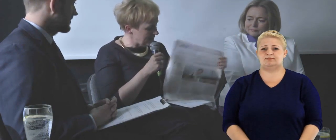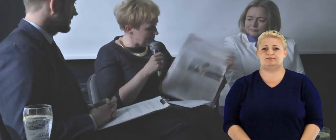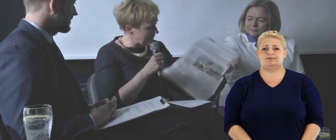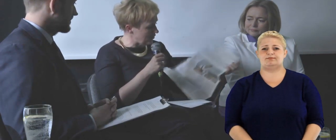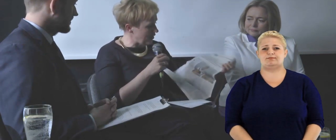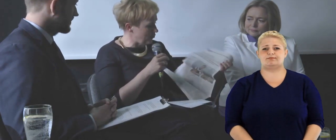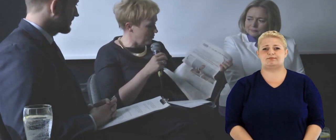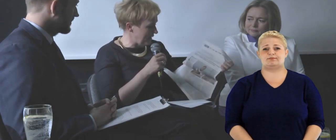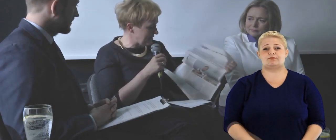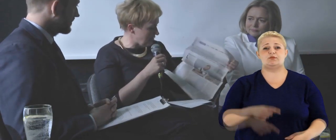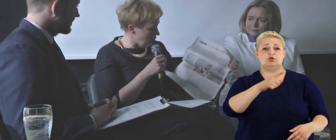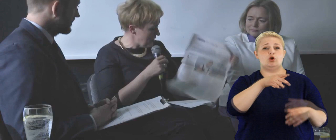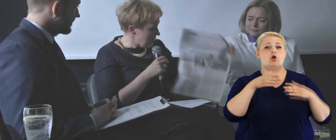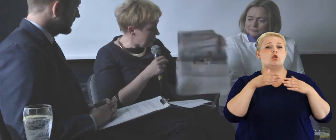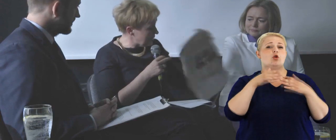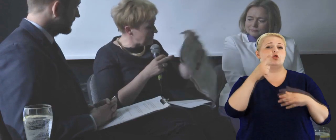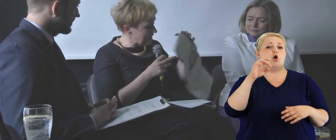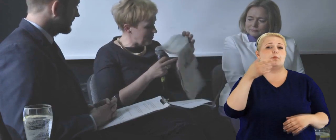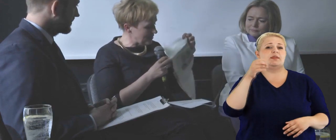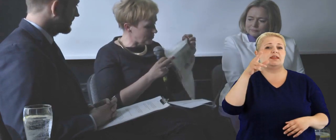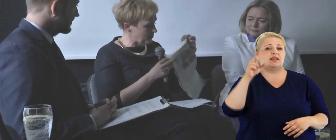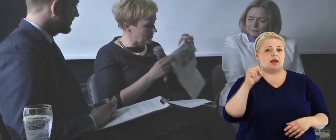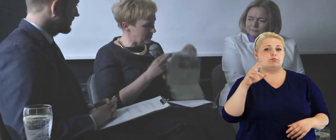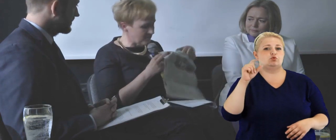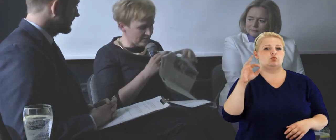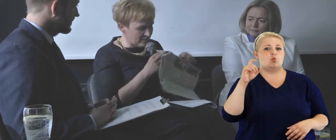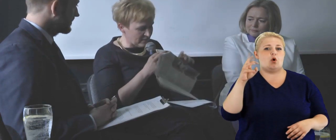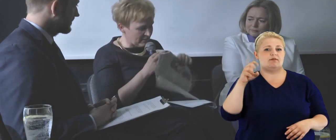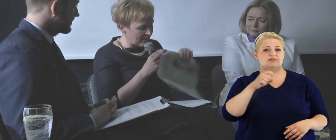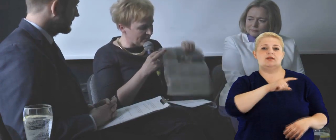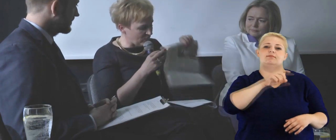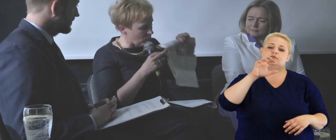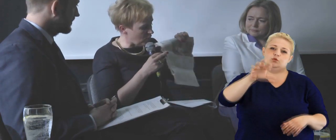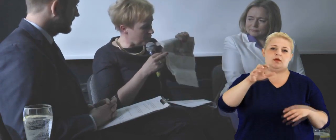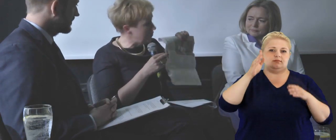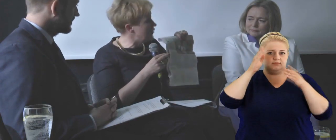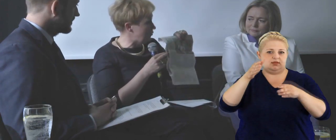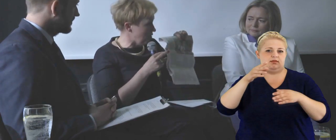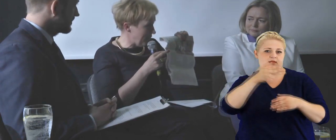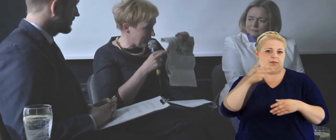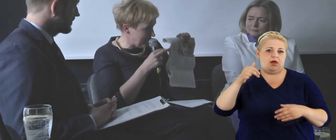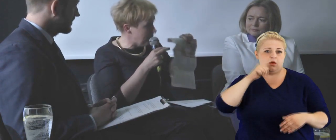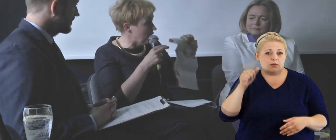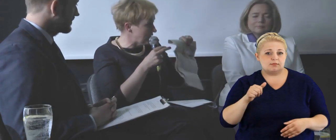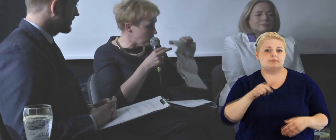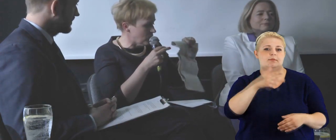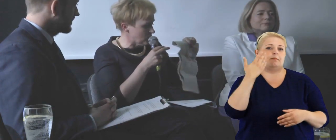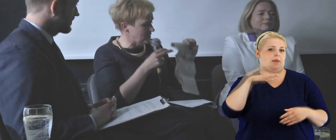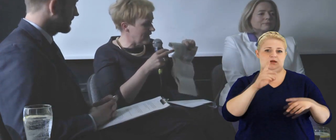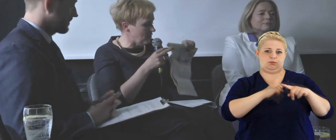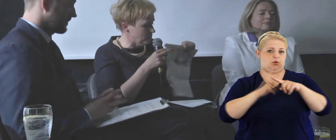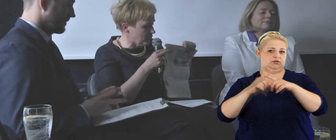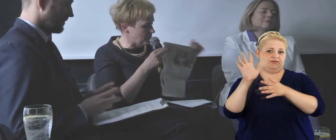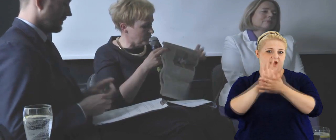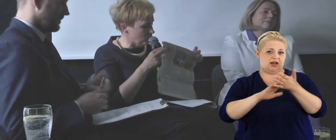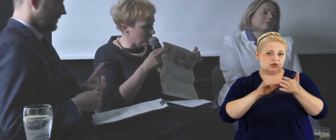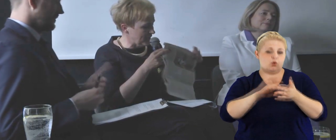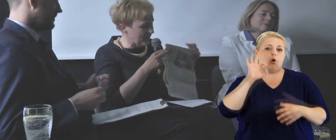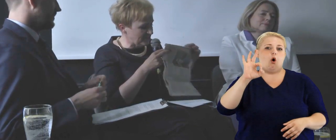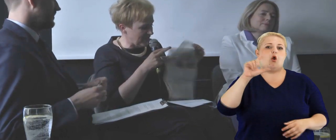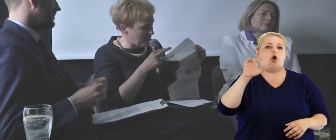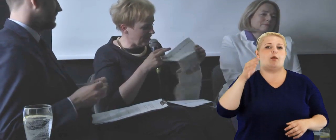tematyką europejską, napisała bardzo pozytywny artykuł o lobbingu europejskim, pokazując jak on